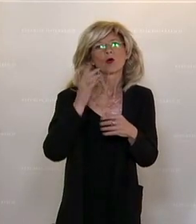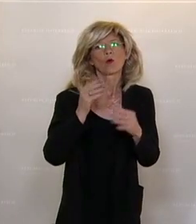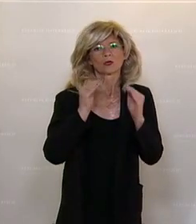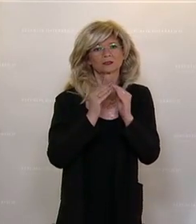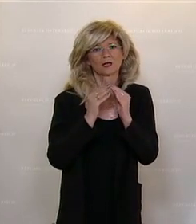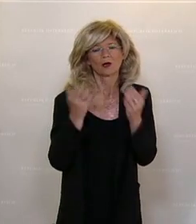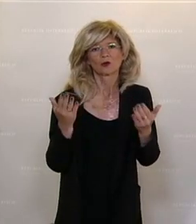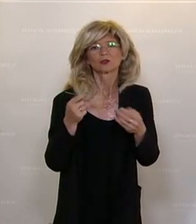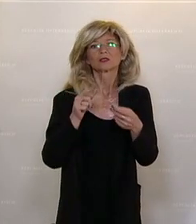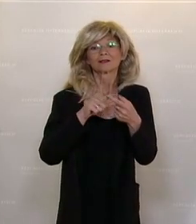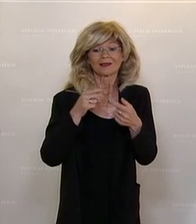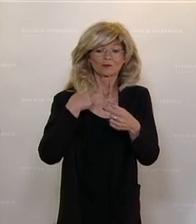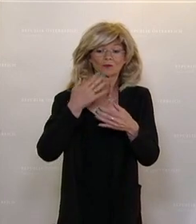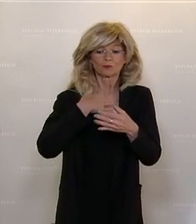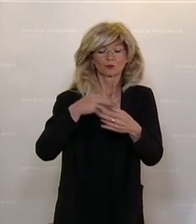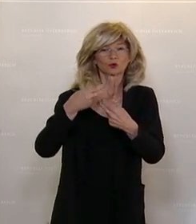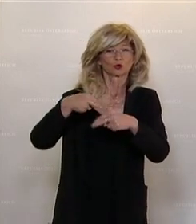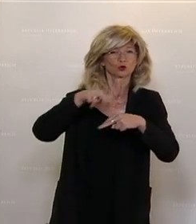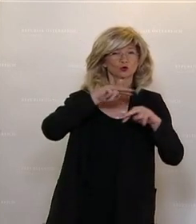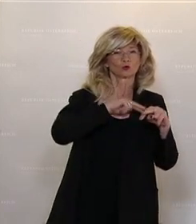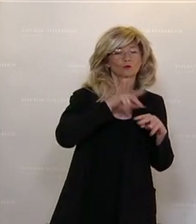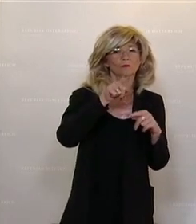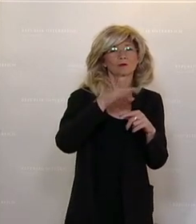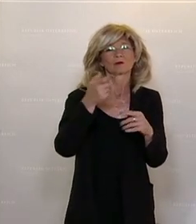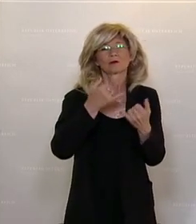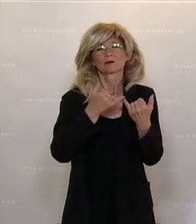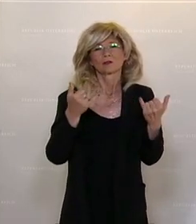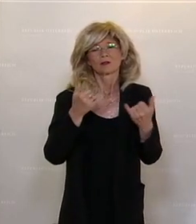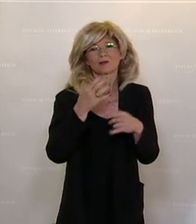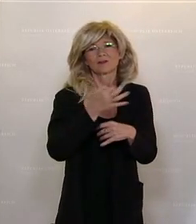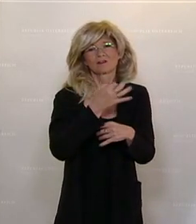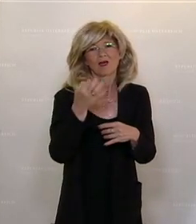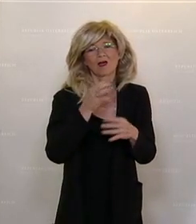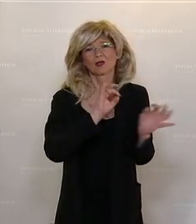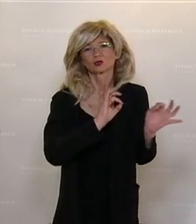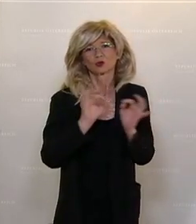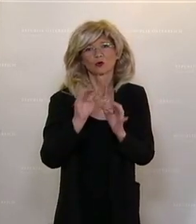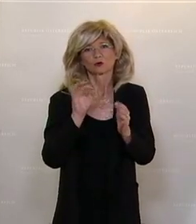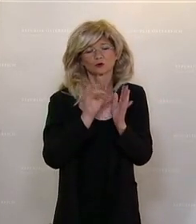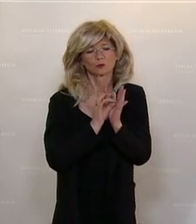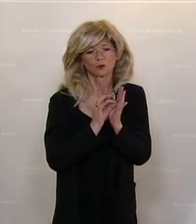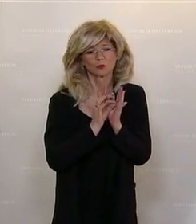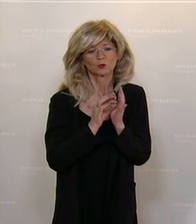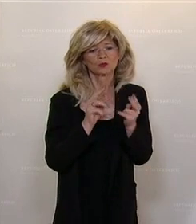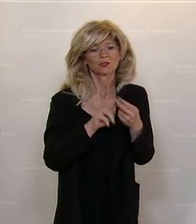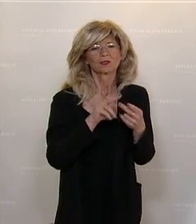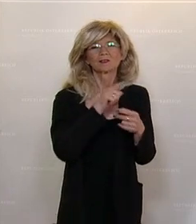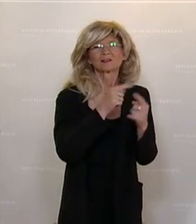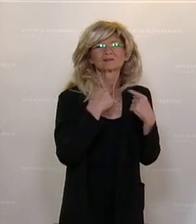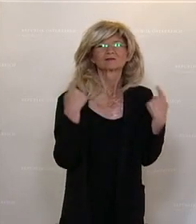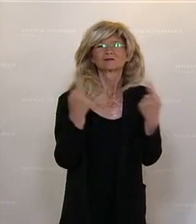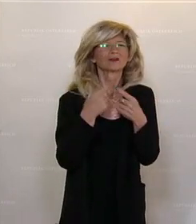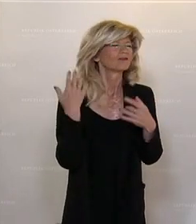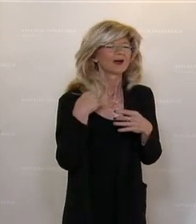Tagesordnungspunkt zurückkommen, weil Sie gemeint haben, die Raumluftreiniger, das wäre ein Konzept, das doch nicht so